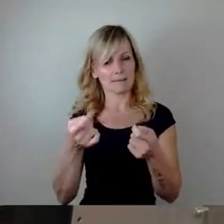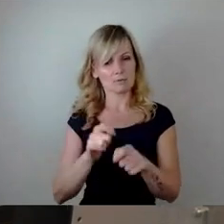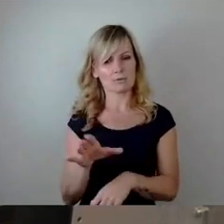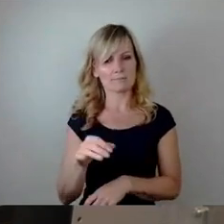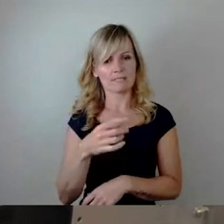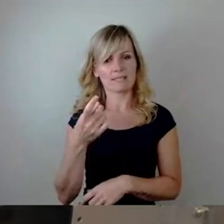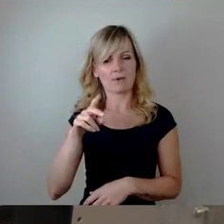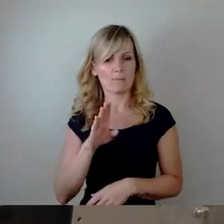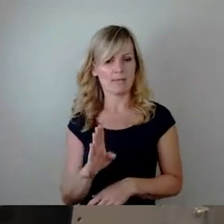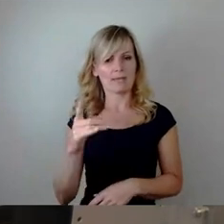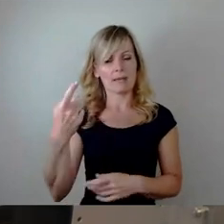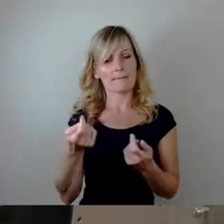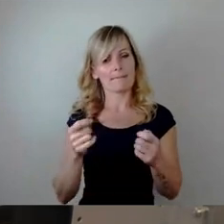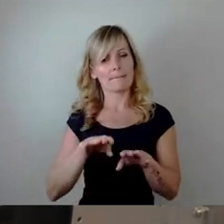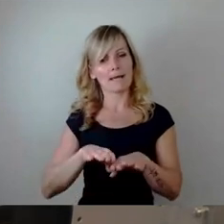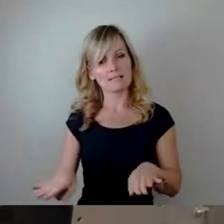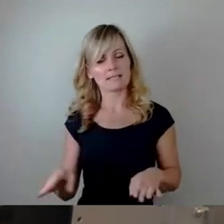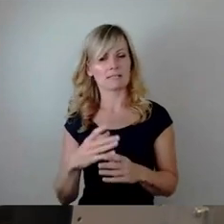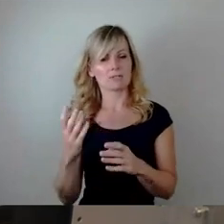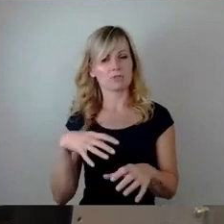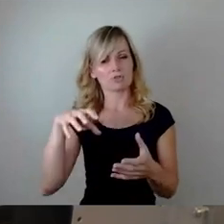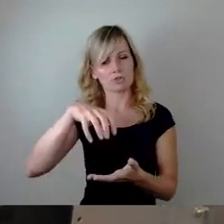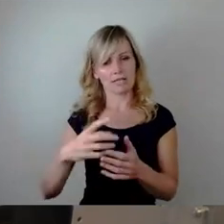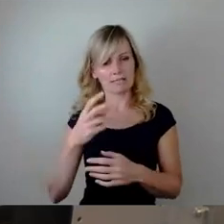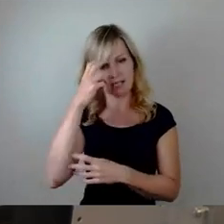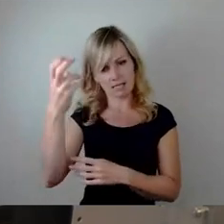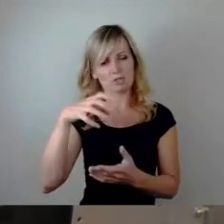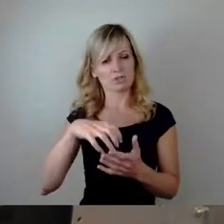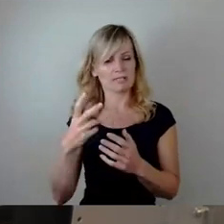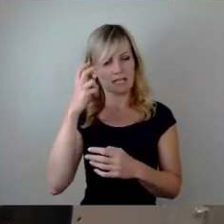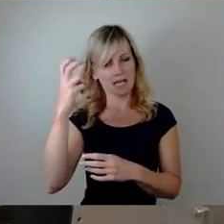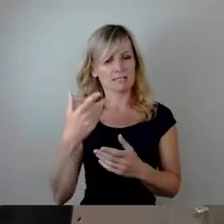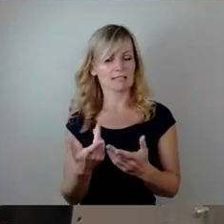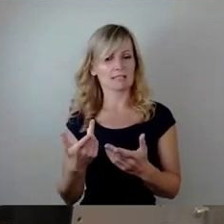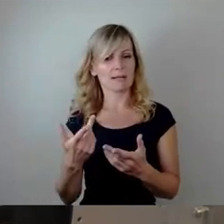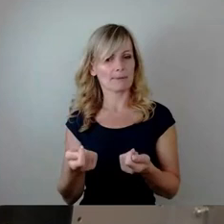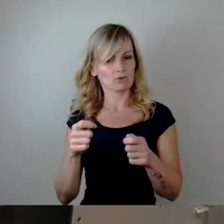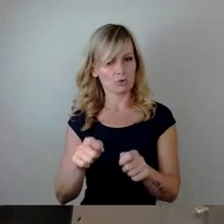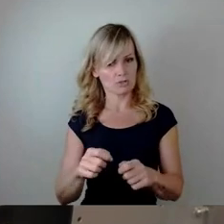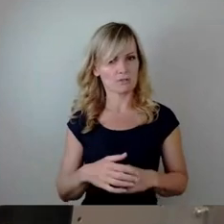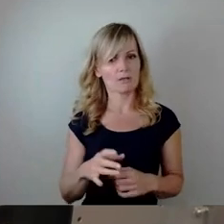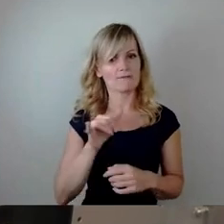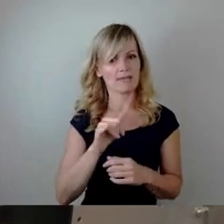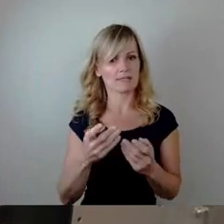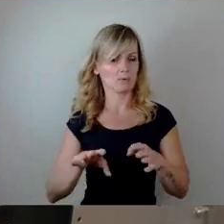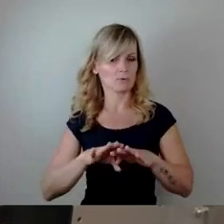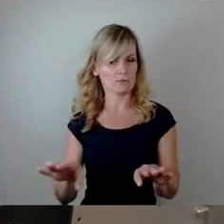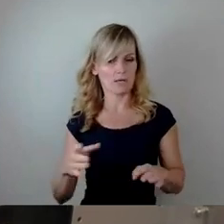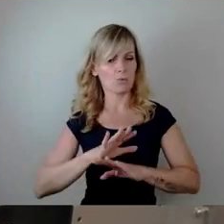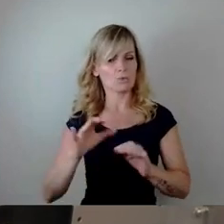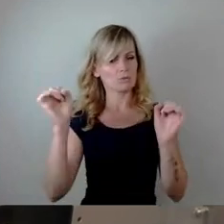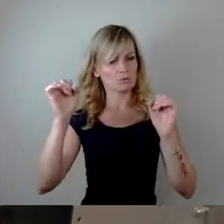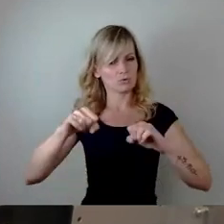Basis eines Stadtratsbeschlusses. Auf welcher Grundlage wurde der Vertrag jedoch ohne Zustimmung des Stadtrates gekündigt?